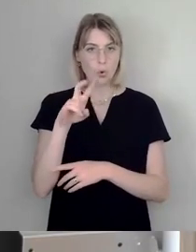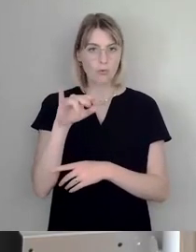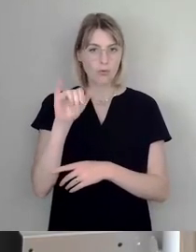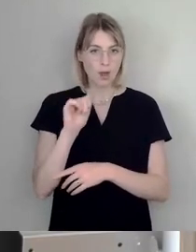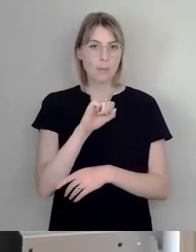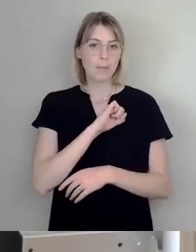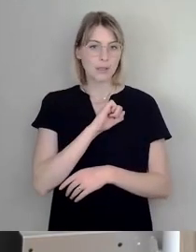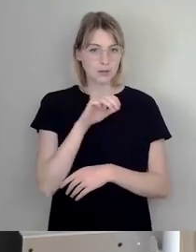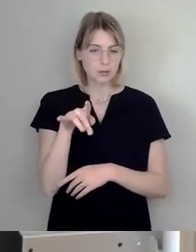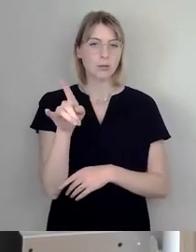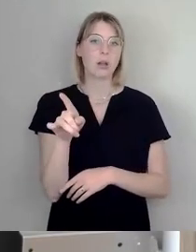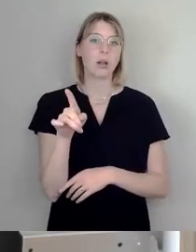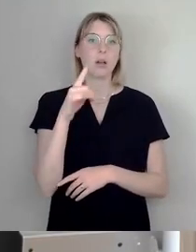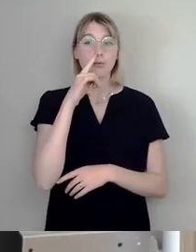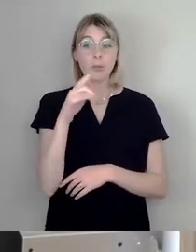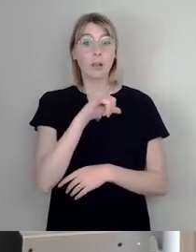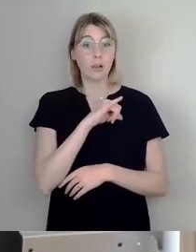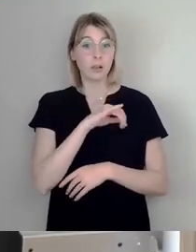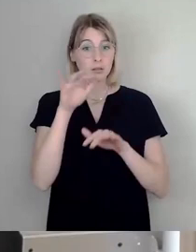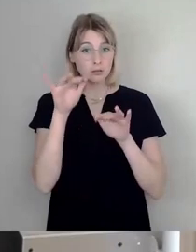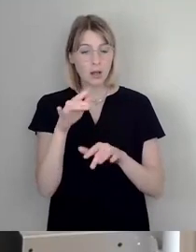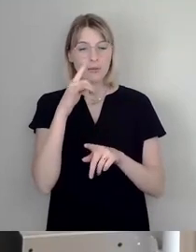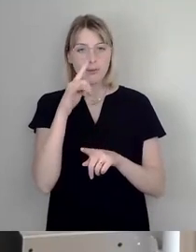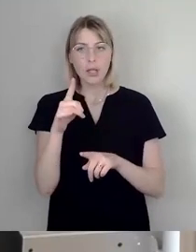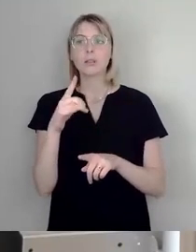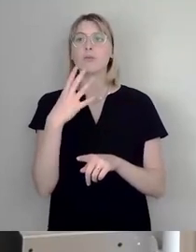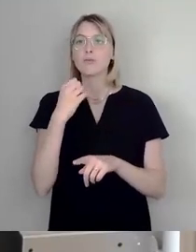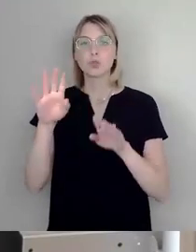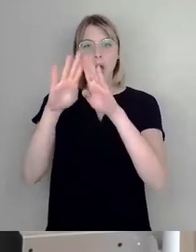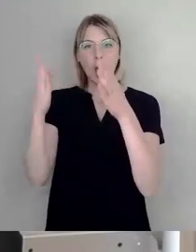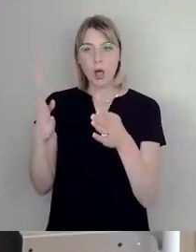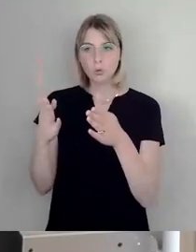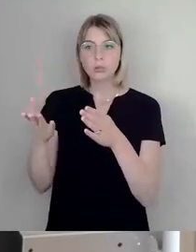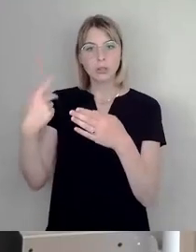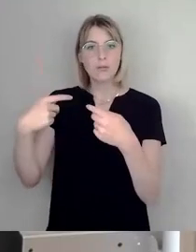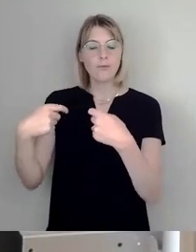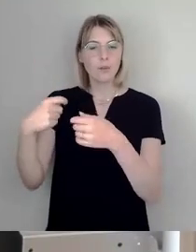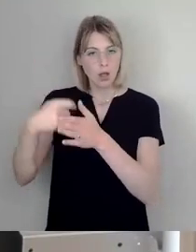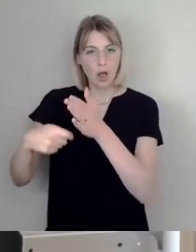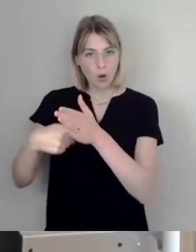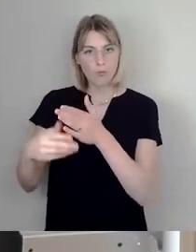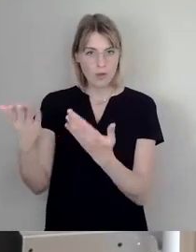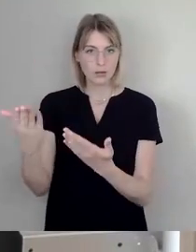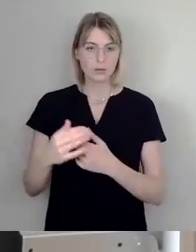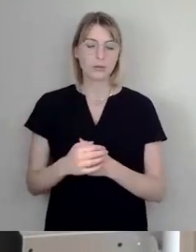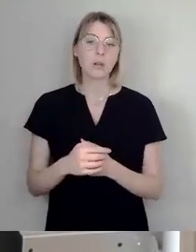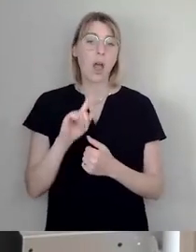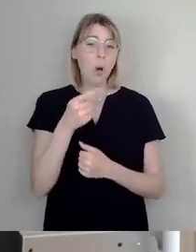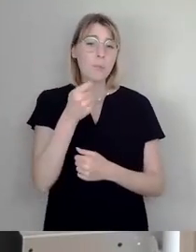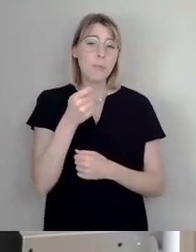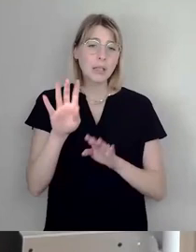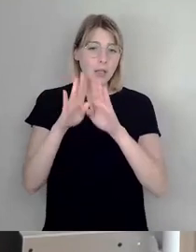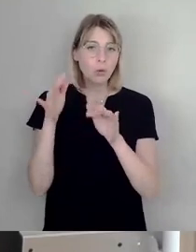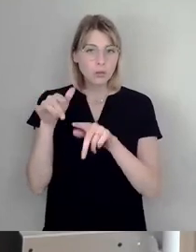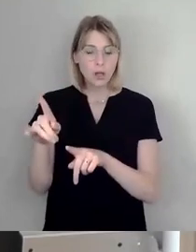unser Haus aus dieser Masse herauszukaufen. Da ist auch das Mietshaus-Syndikat da gewesen, das haben wir uns angehört, haben denen